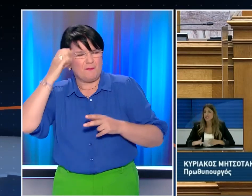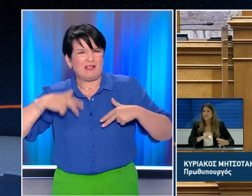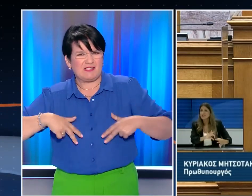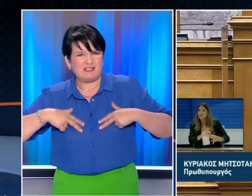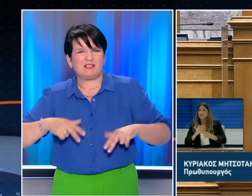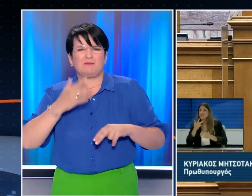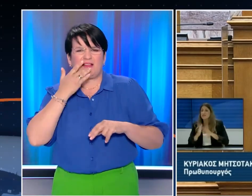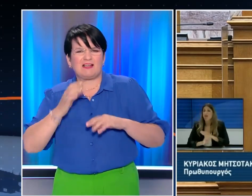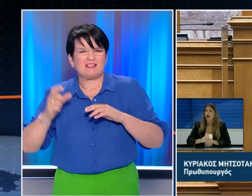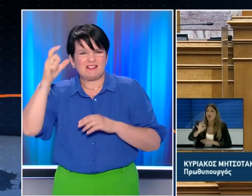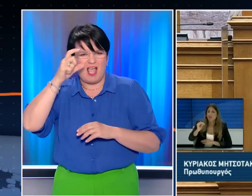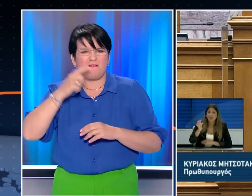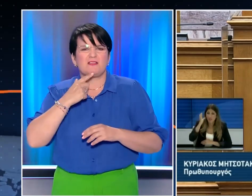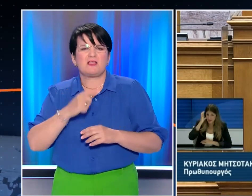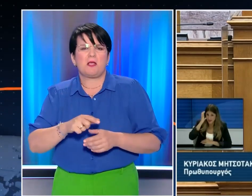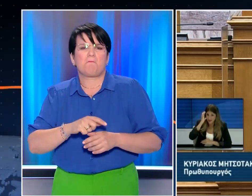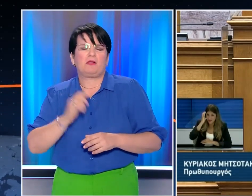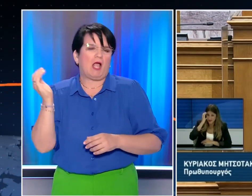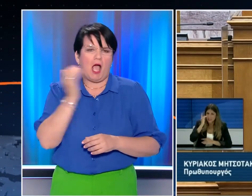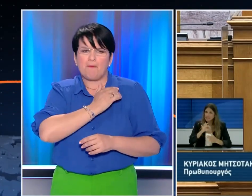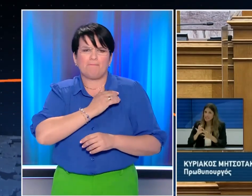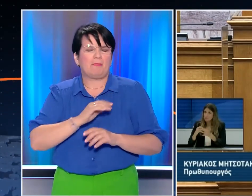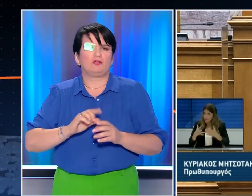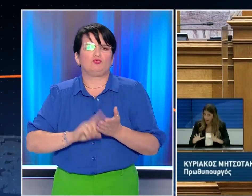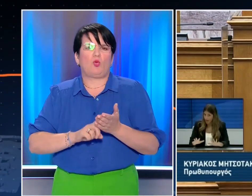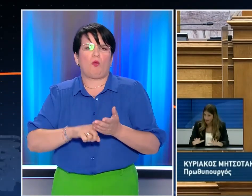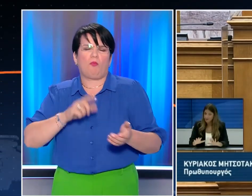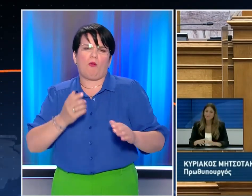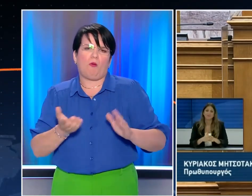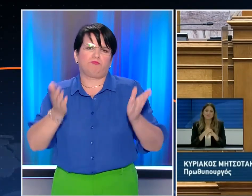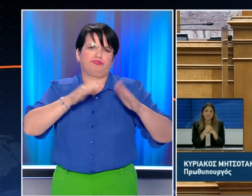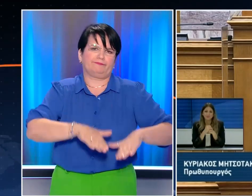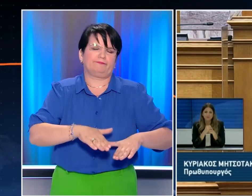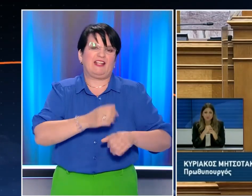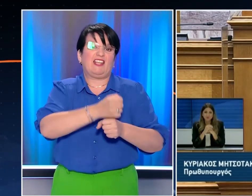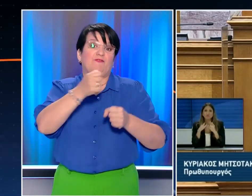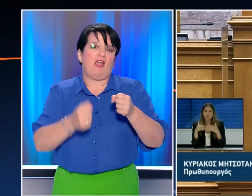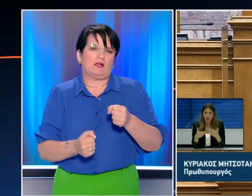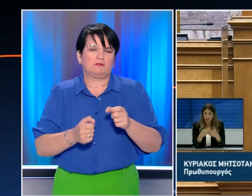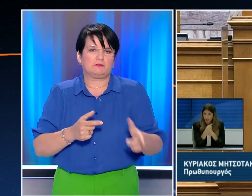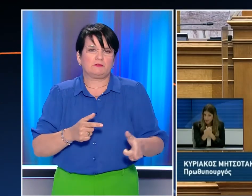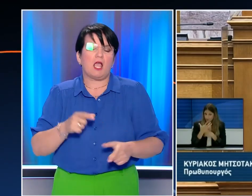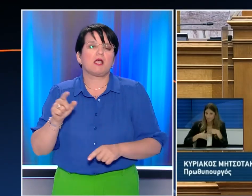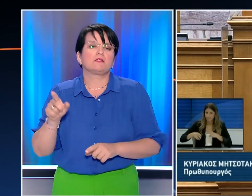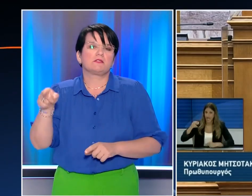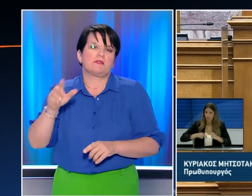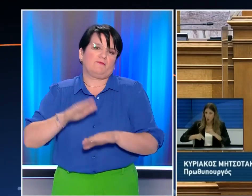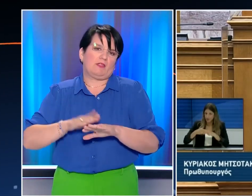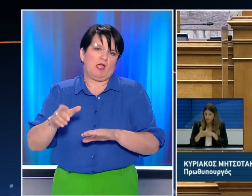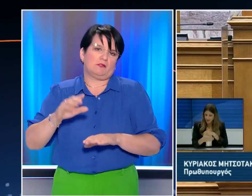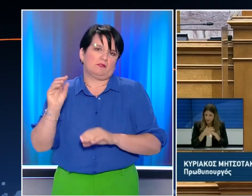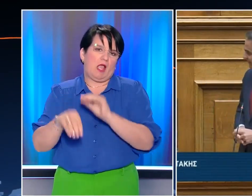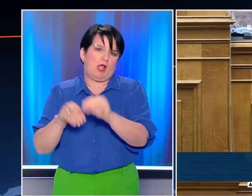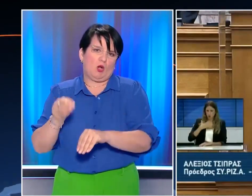Αυγή Για να σκίσετε το μνημόνιο με έναν νόμο και ένα άρθρο Έτσι δεν είναι Λοιπόν, εσείς προκαλέσατε τις εκλογές Και